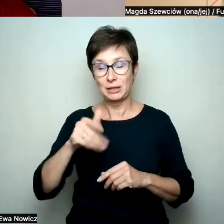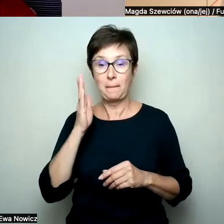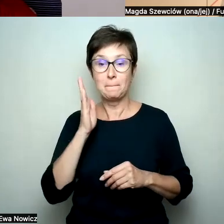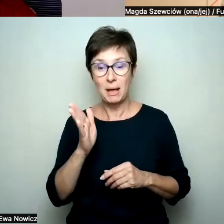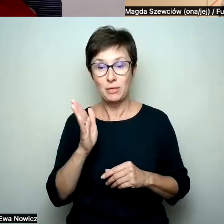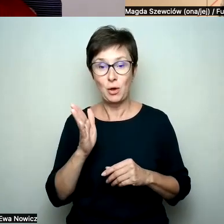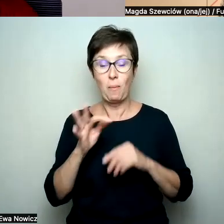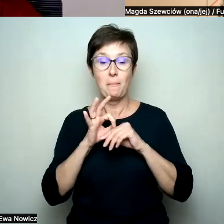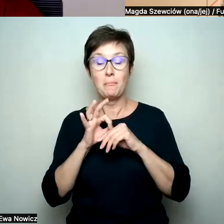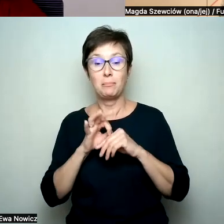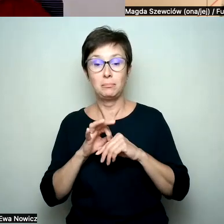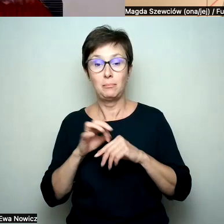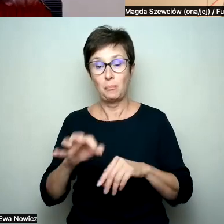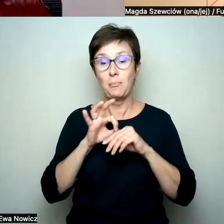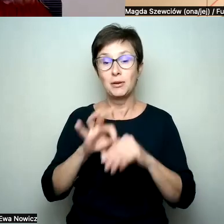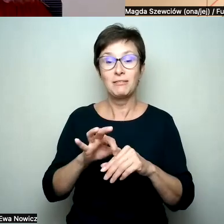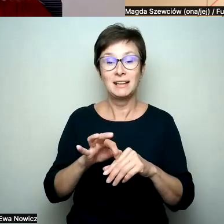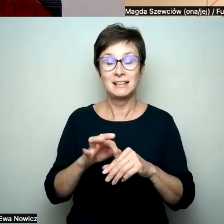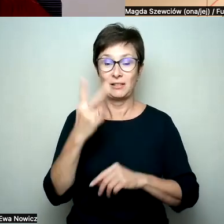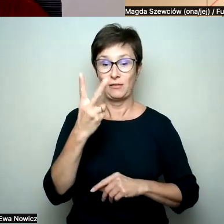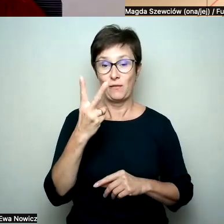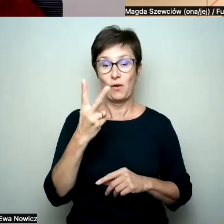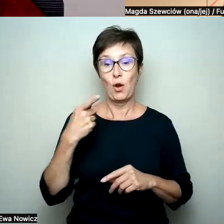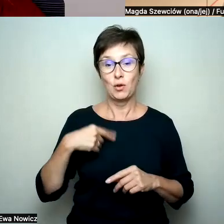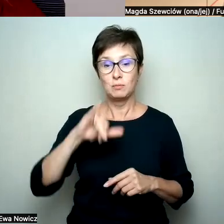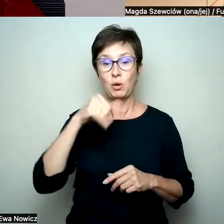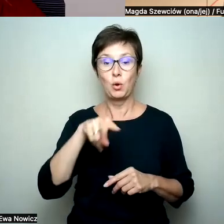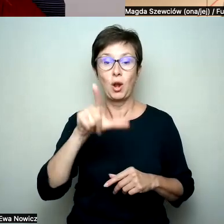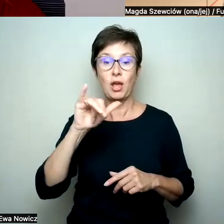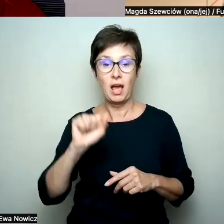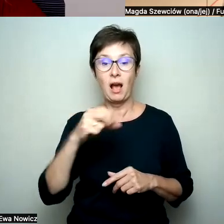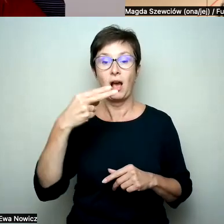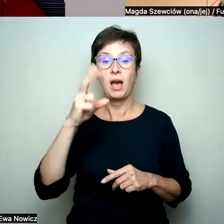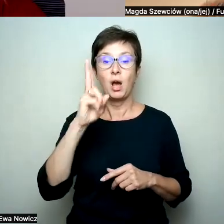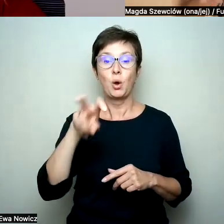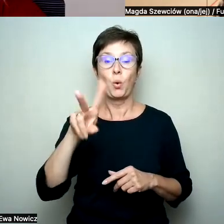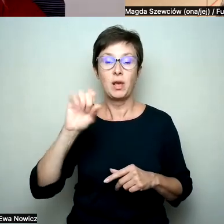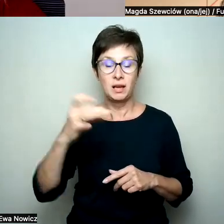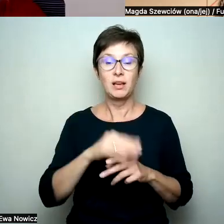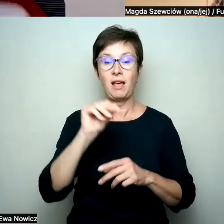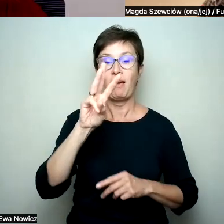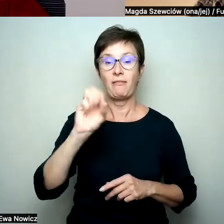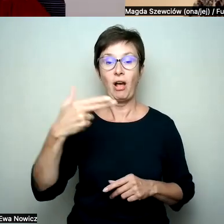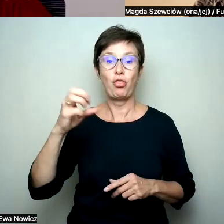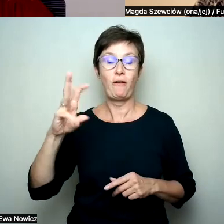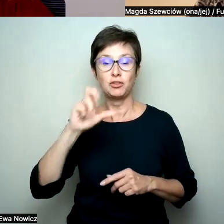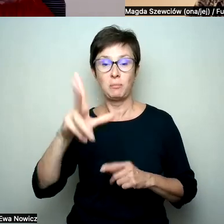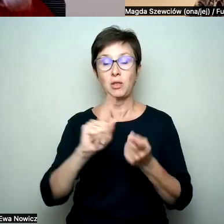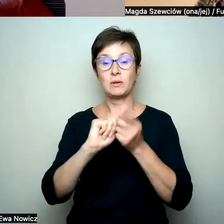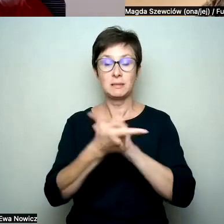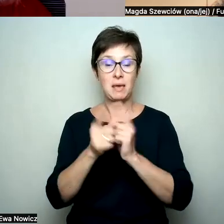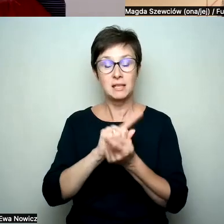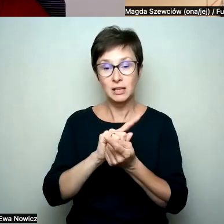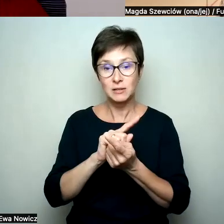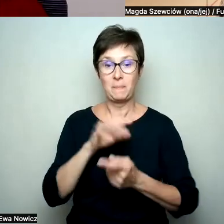nas prowadzić dwie osoby. Julia Kulik i Ewa Nowicz. To są dwie osoby, które będą się zmieniać.